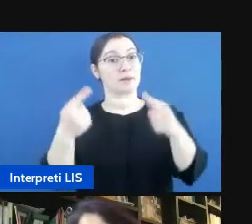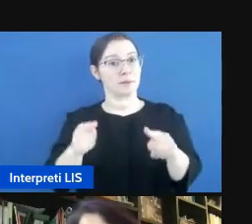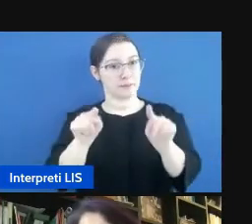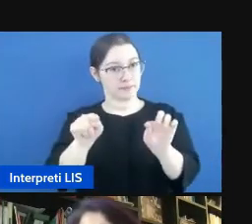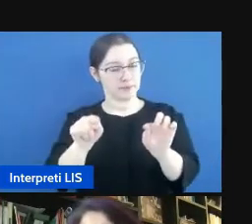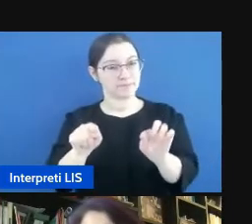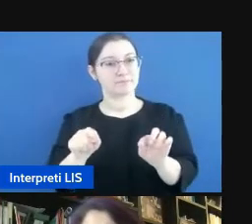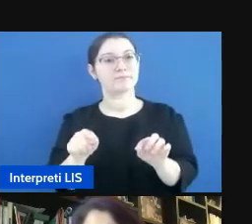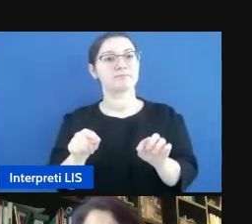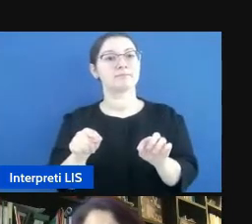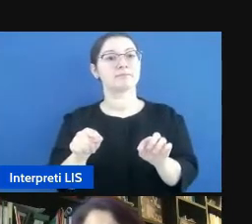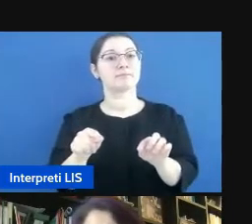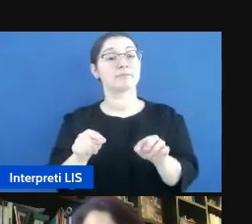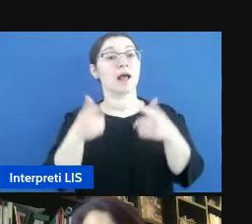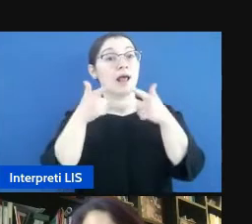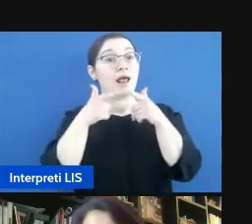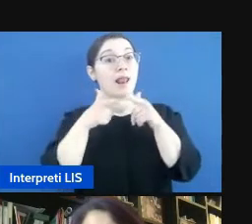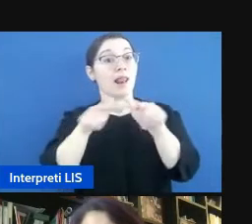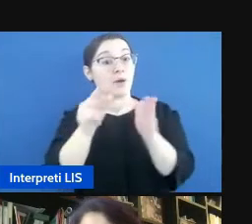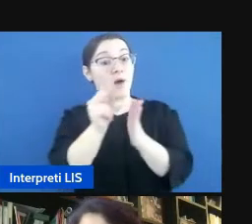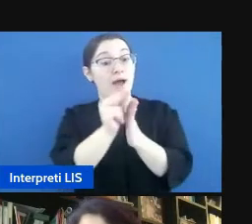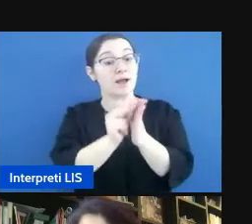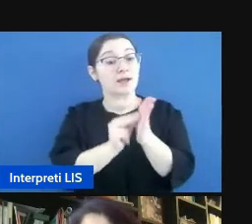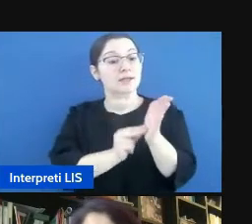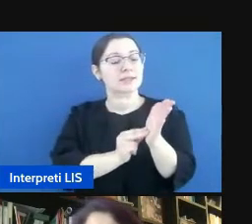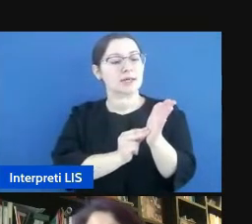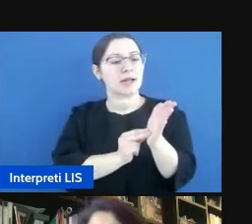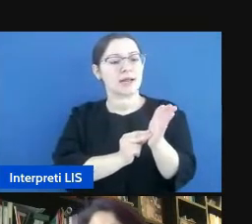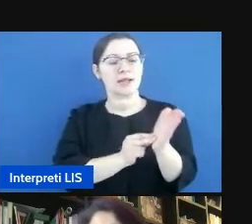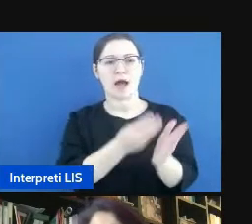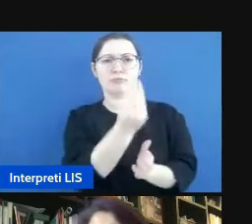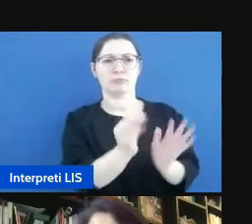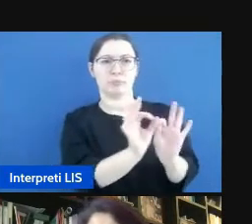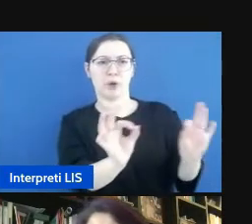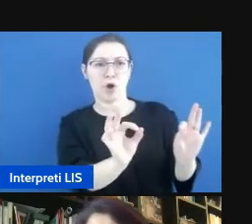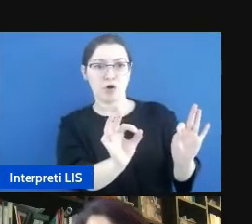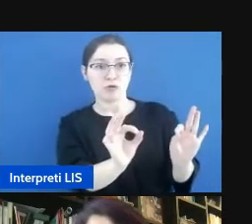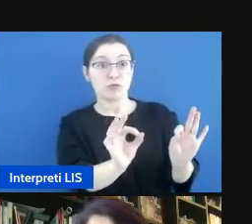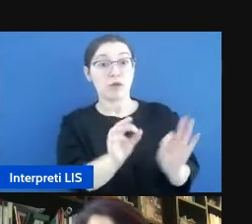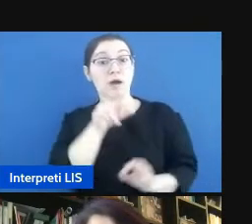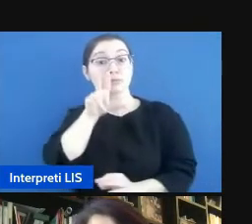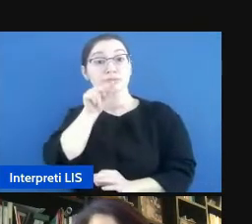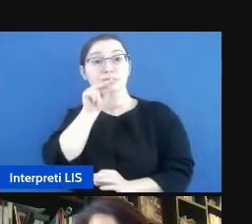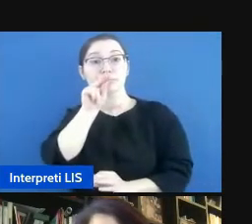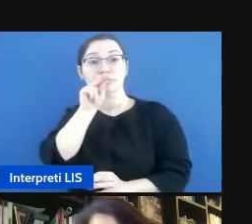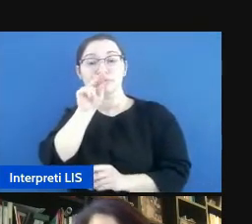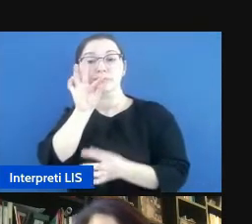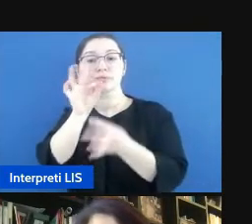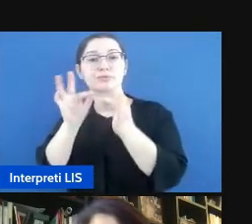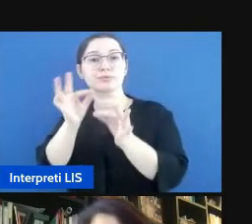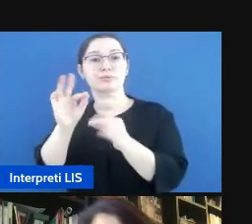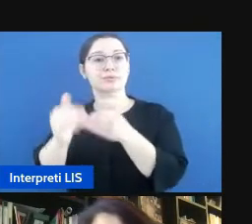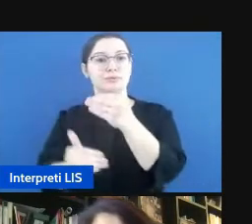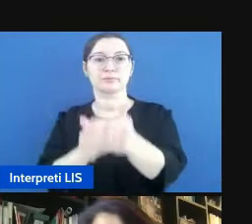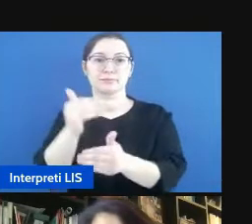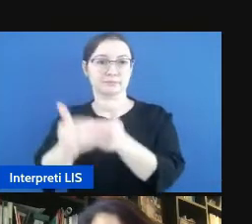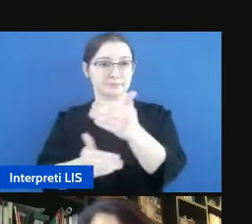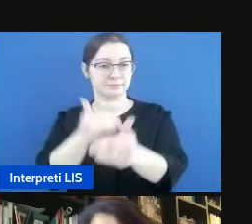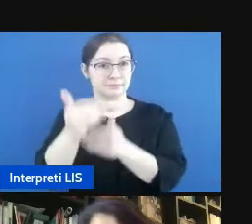scritta è un prodotto mentre la lingua parlata è un processo. E' una frase di Alliday del 1992.